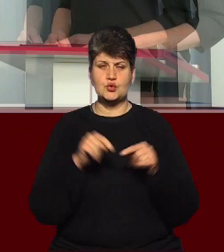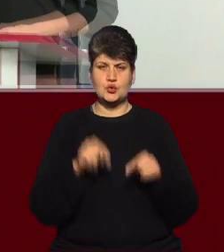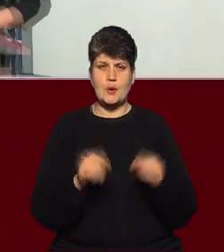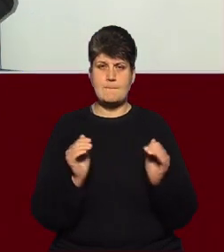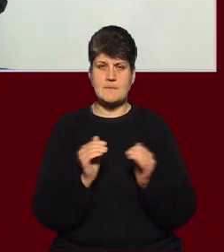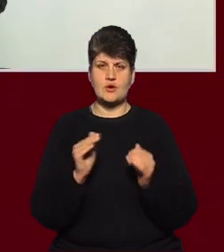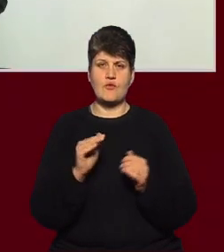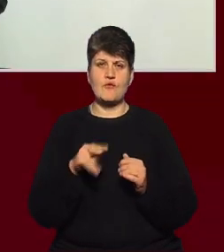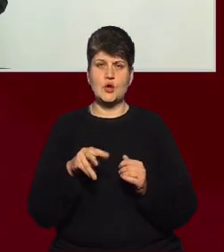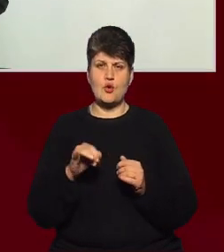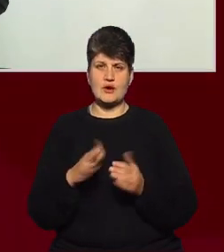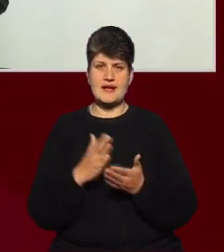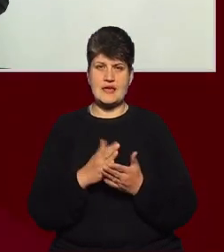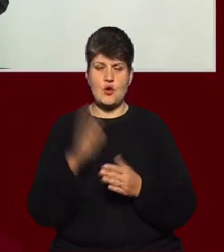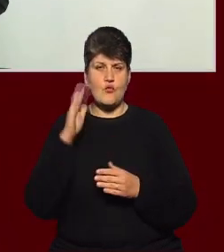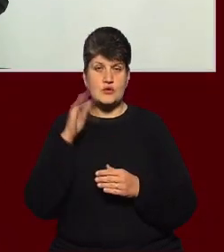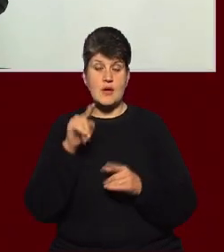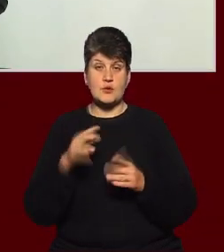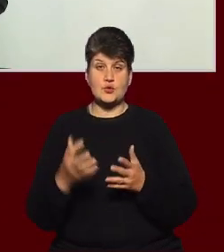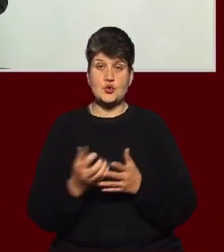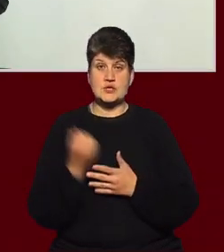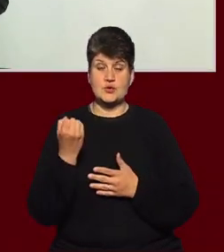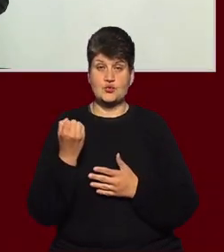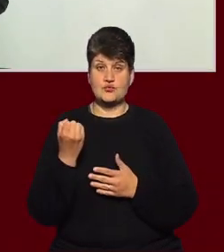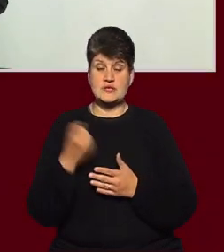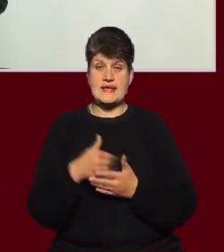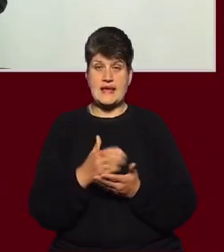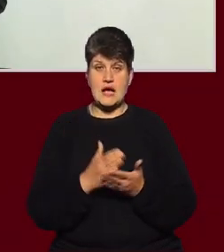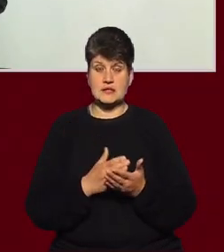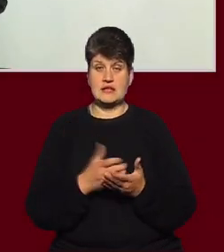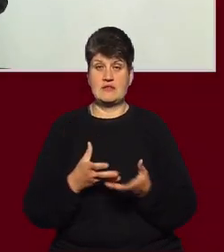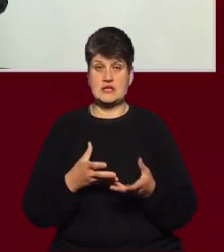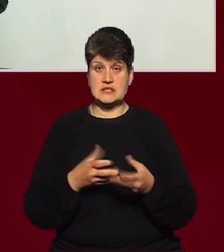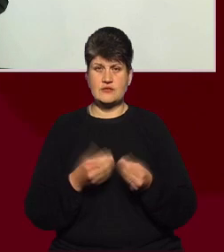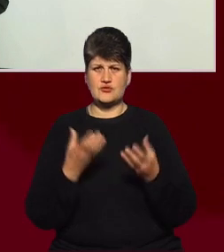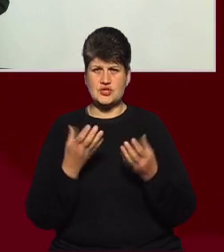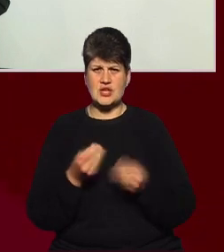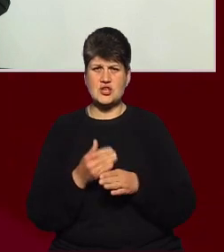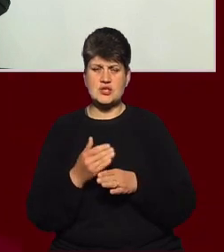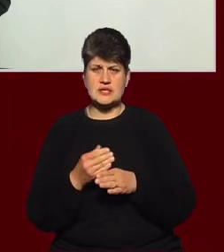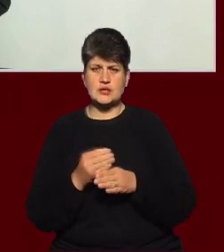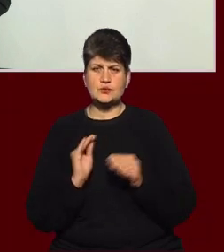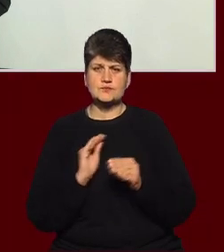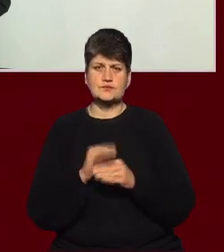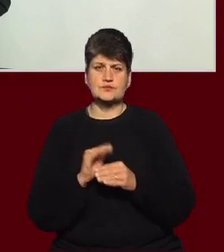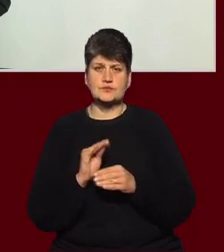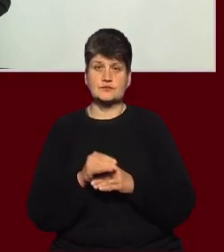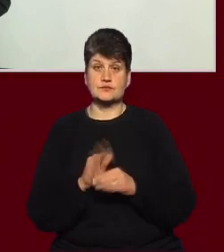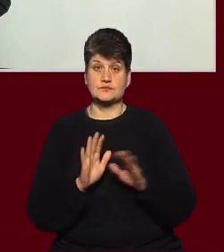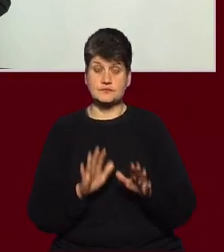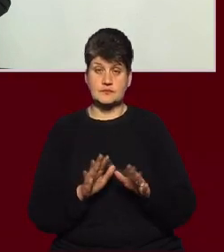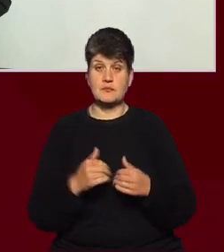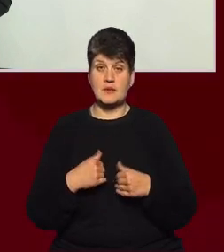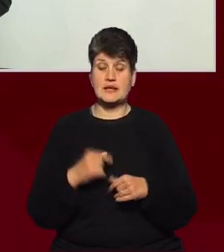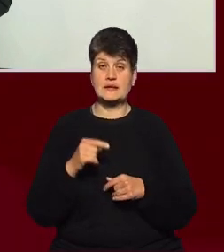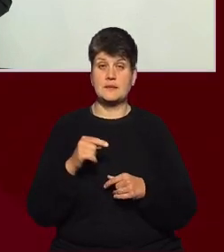а тоді вже досягнувши певних якісних властивостей, вони тільки якусь ще частинку дохлоровують, консервують ці властивості. Ми, натомість, маємо тільки